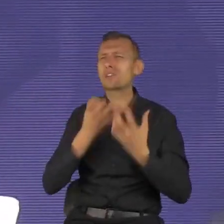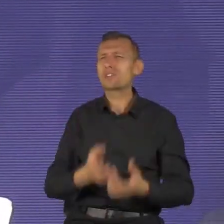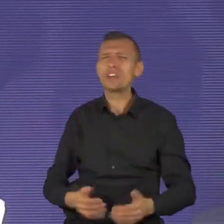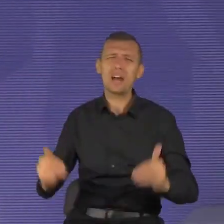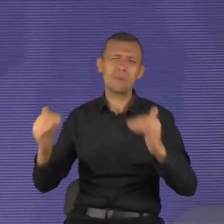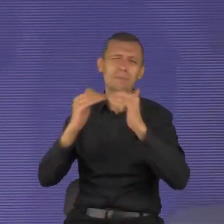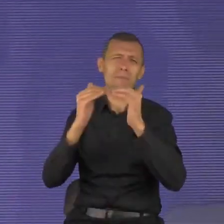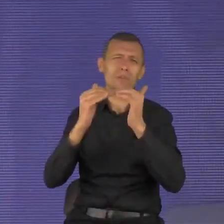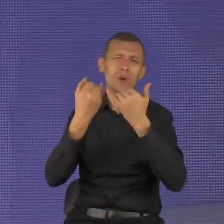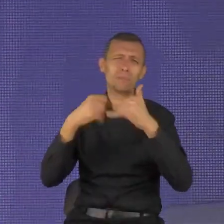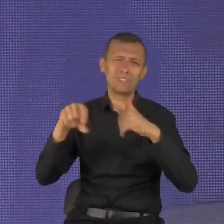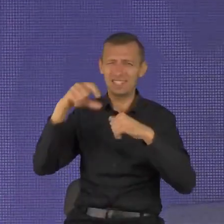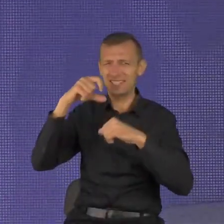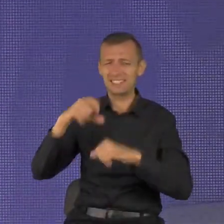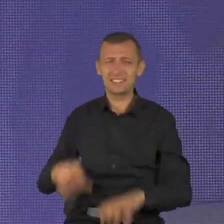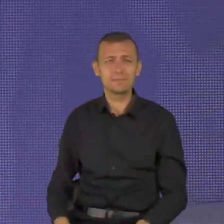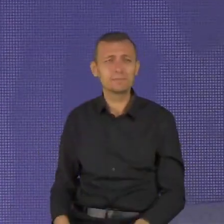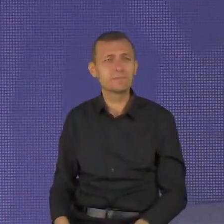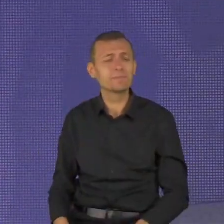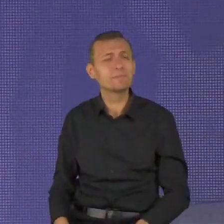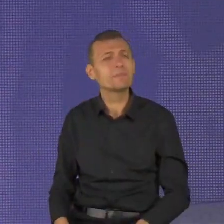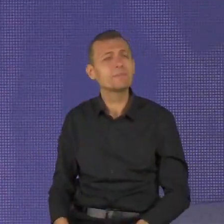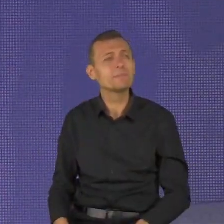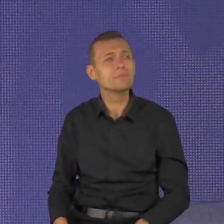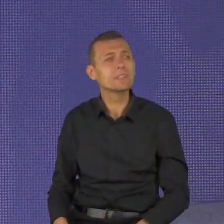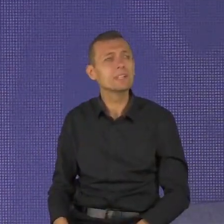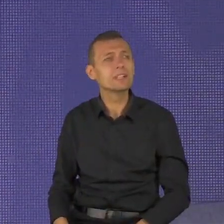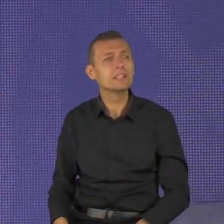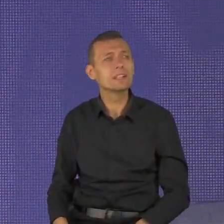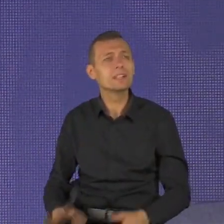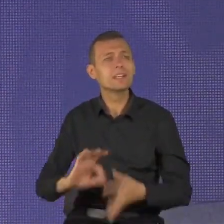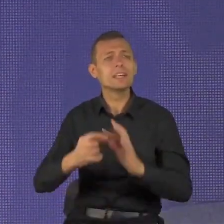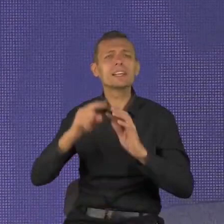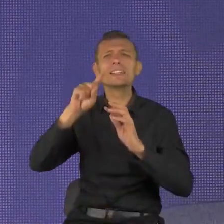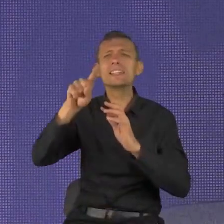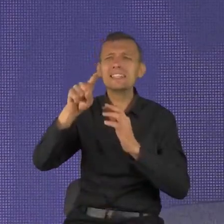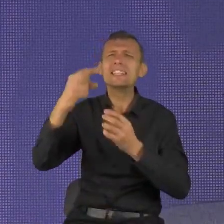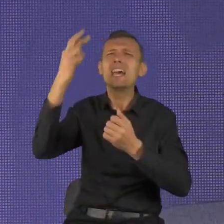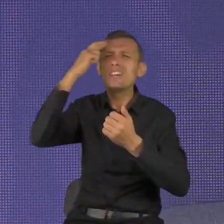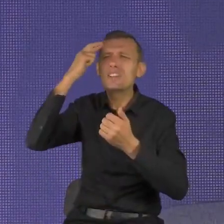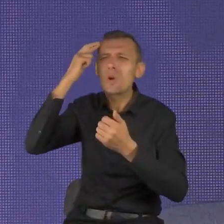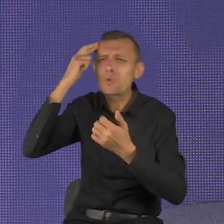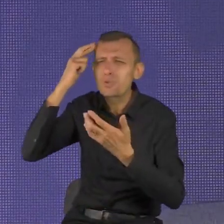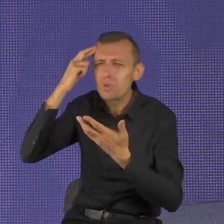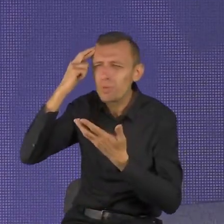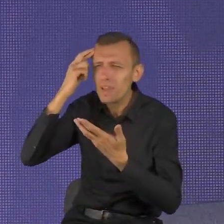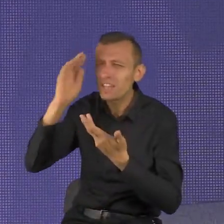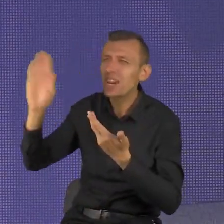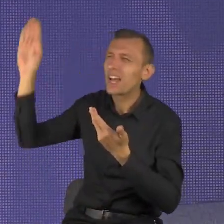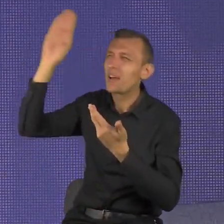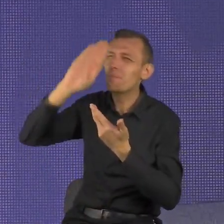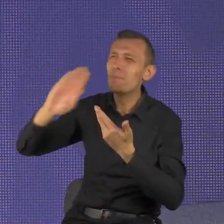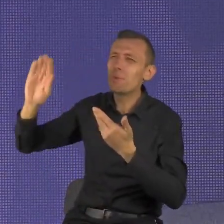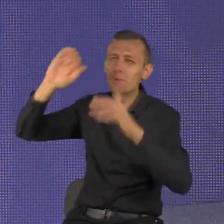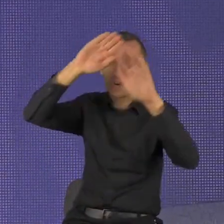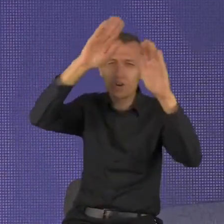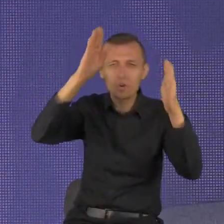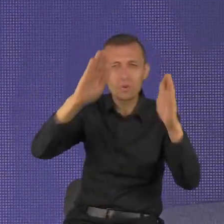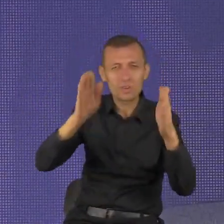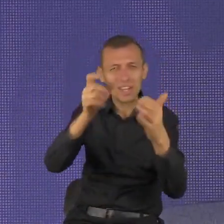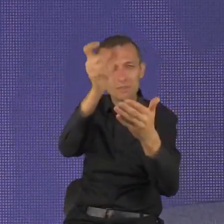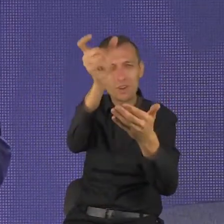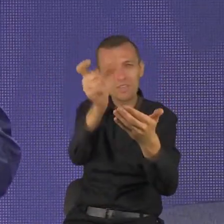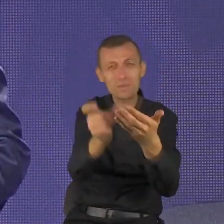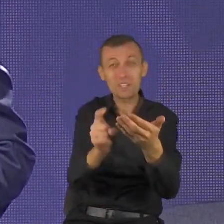Kiedy nauczysz się, że Bóg uczynił ciebie unikalnym, to pozbędziesz się wielu stresów, ponieważ nie